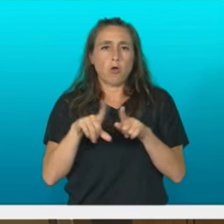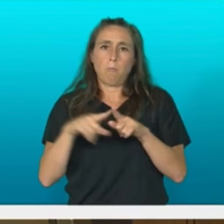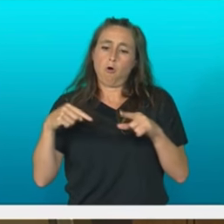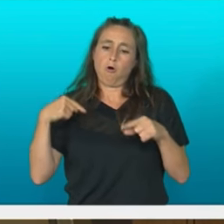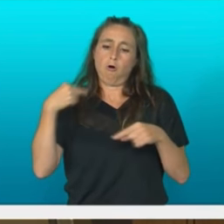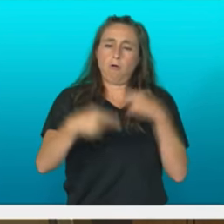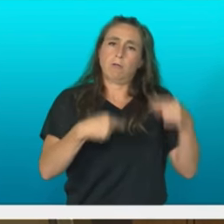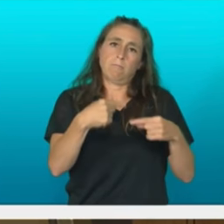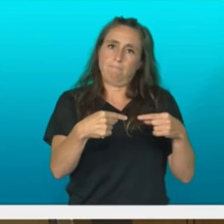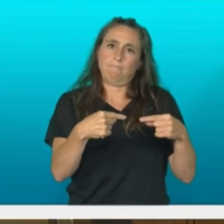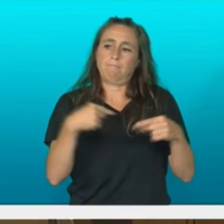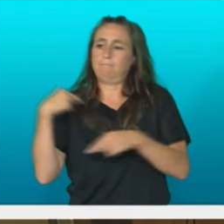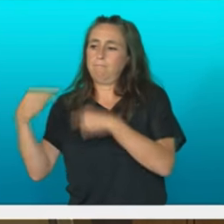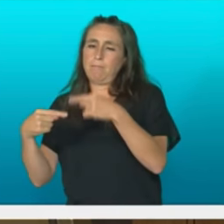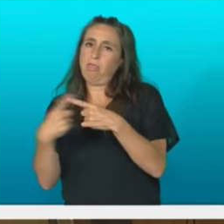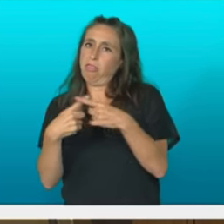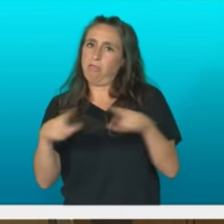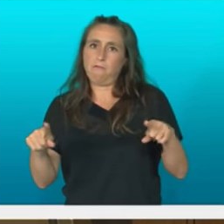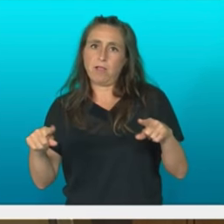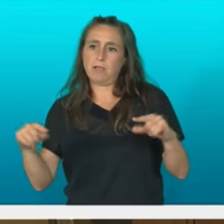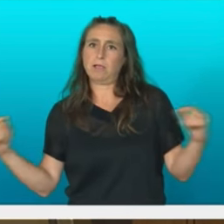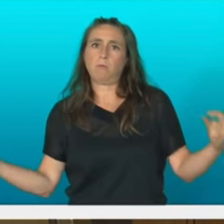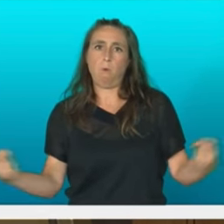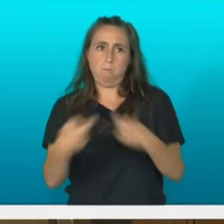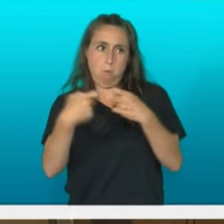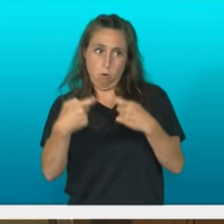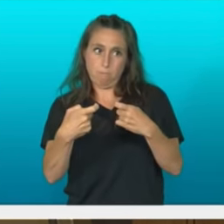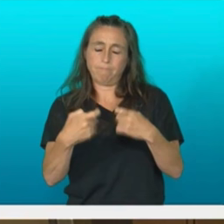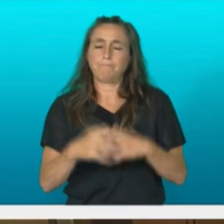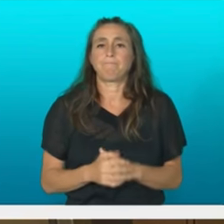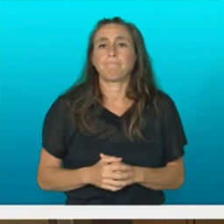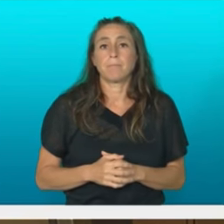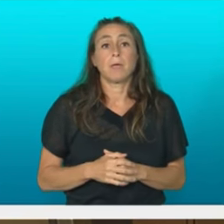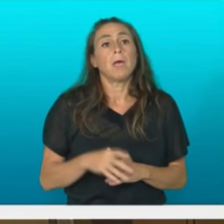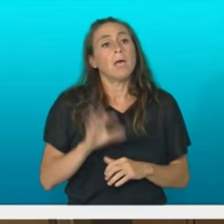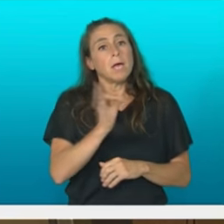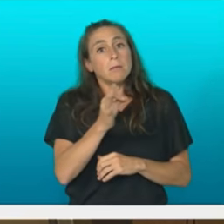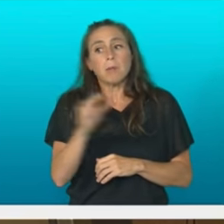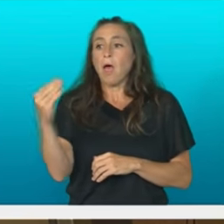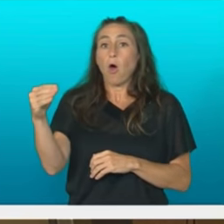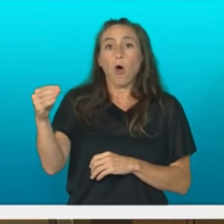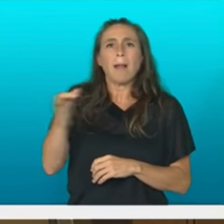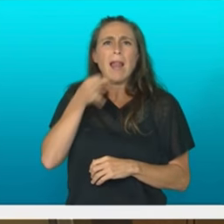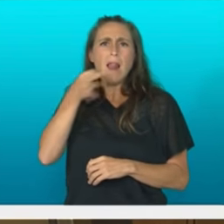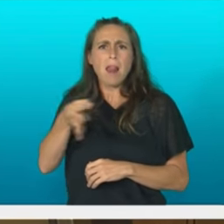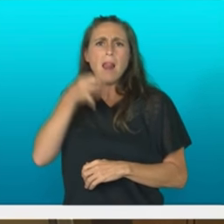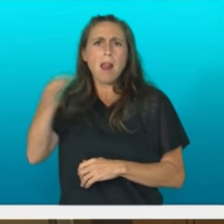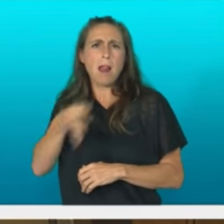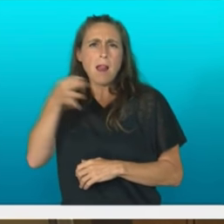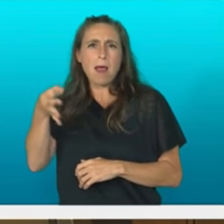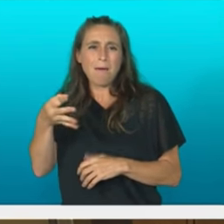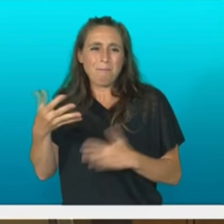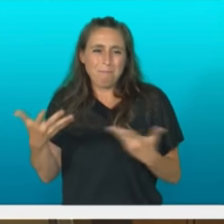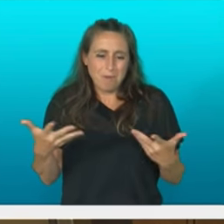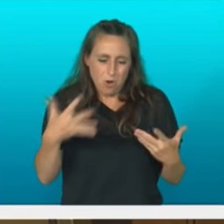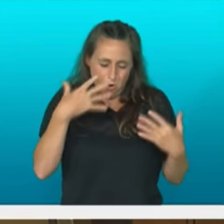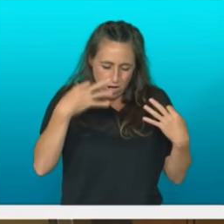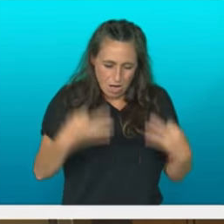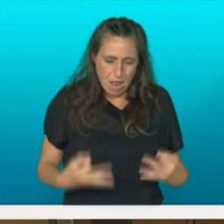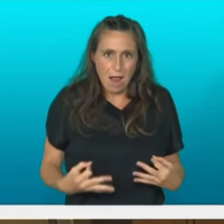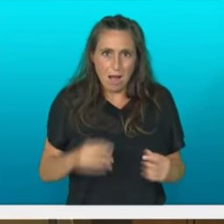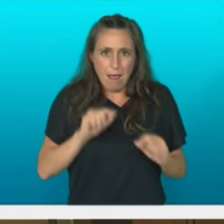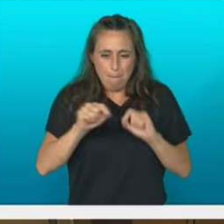dela. Gaztez asko itzegin da, baina egiaz ez da ikusi, edo ez da ikusi nahi izan, pandemia baten